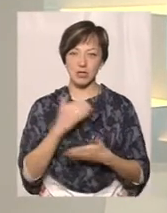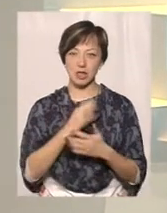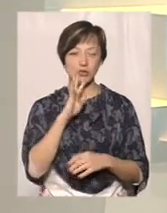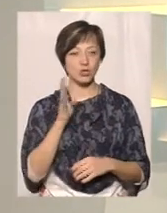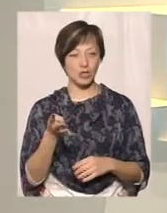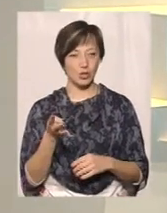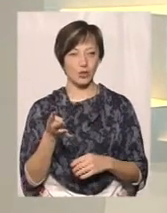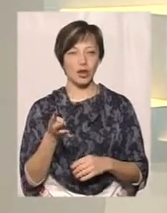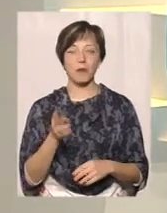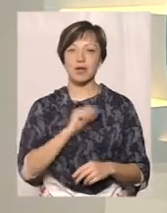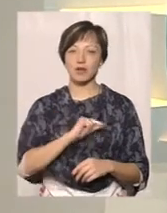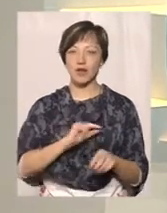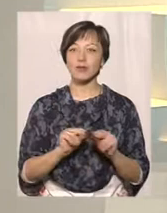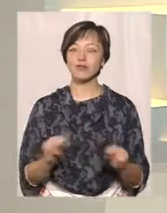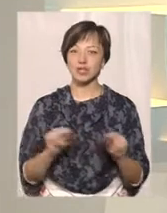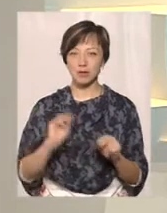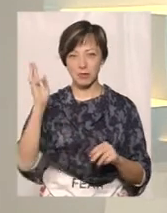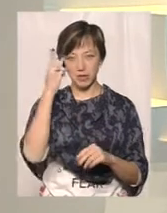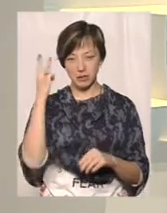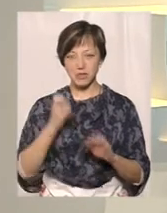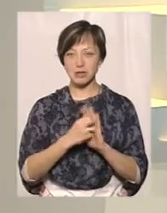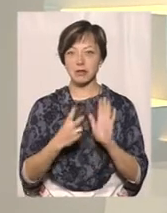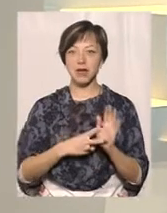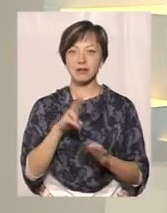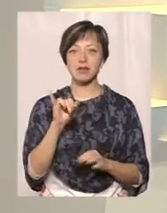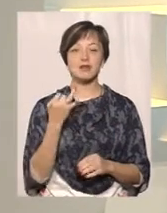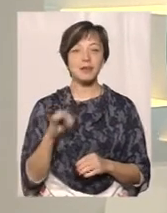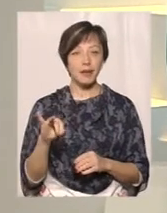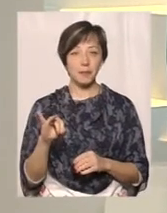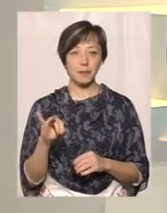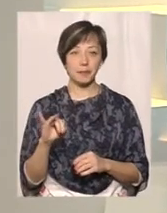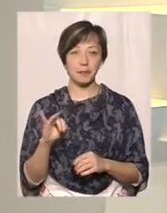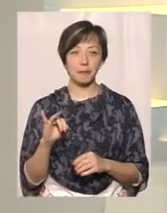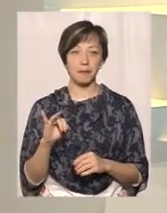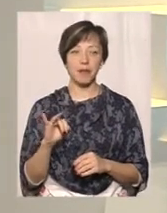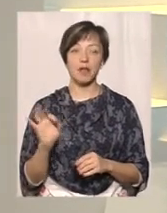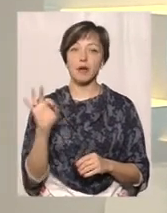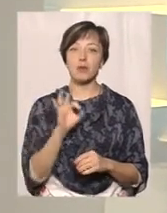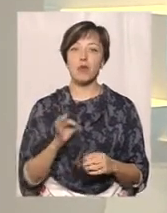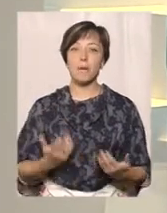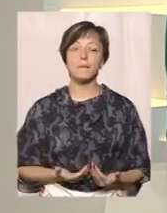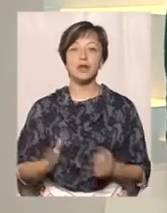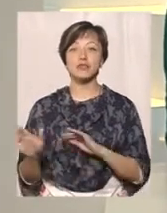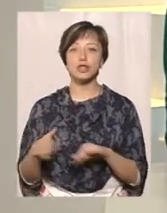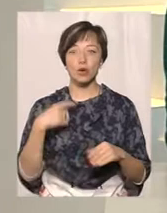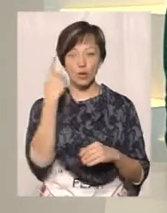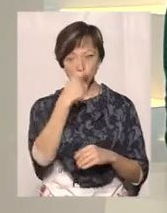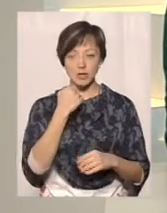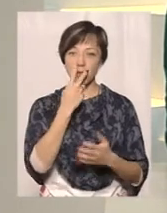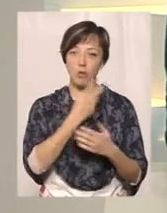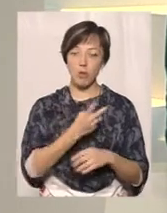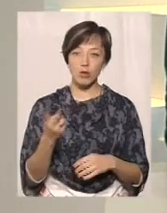4 роки. Вона працювала вчителькою у Хмельницькому 17-му ліцеї. Про пережити особисто та